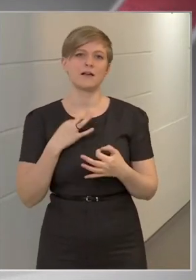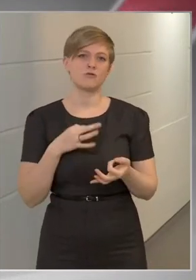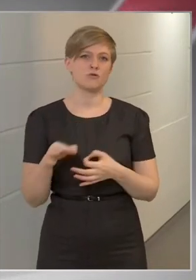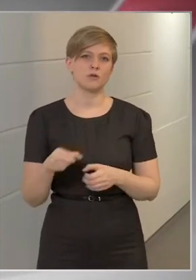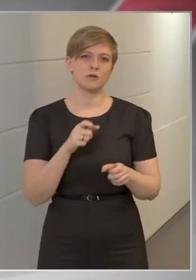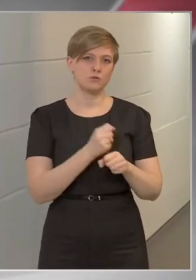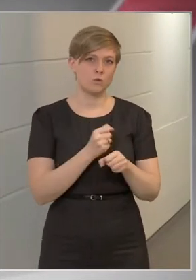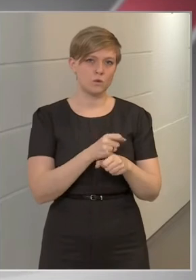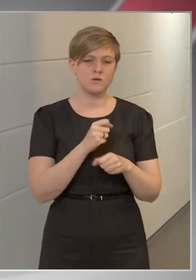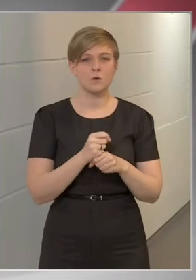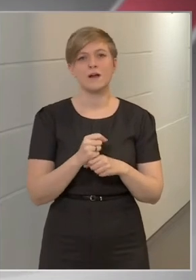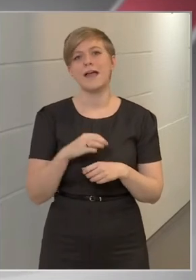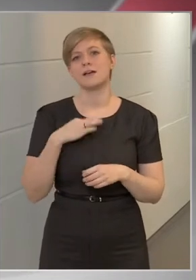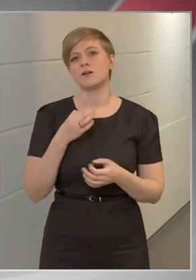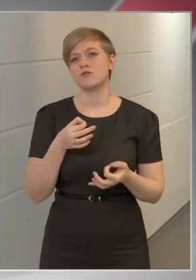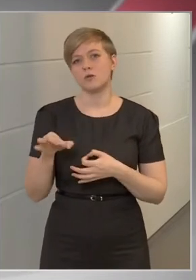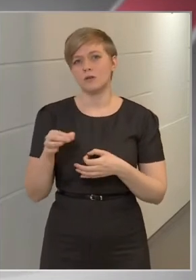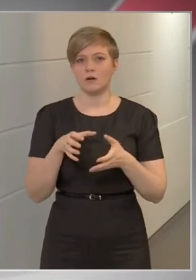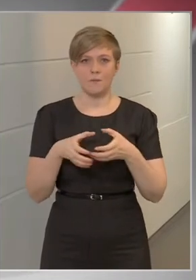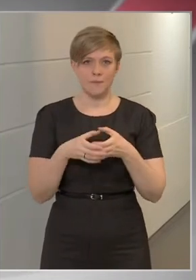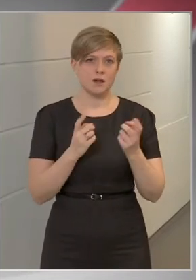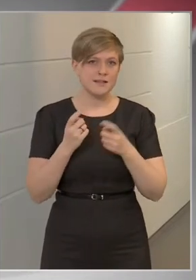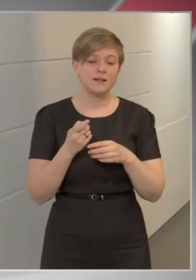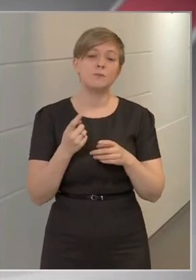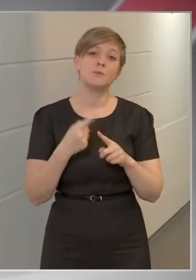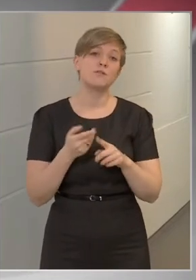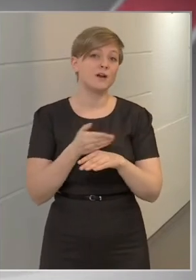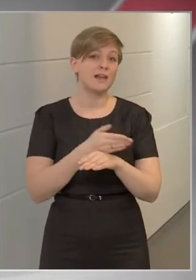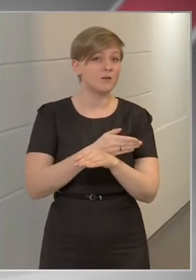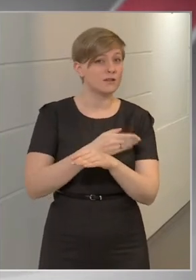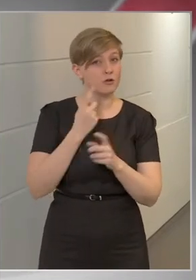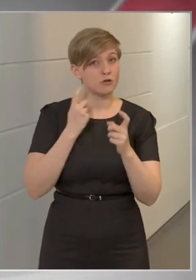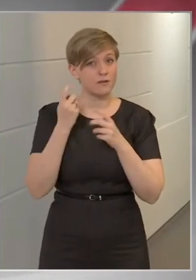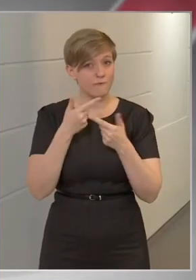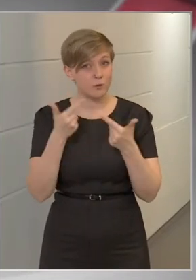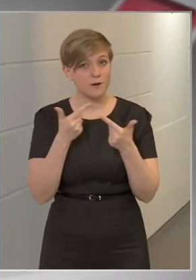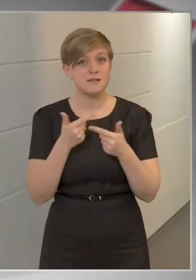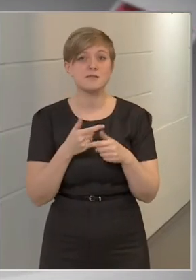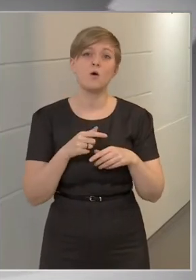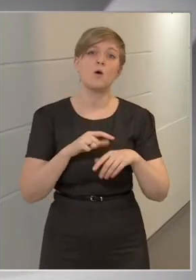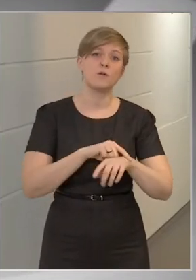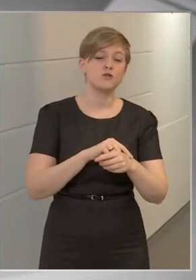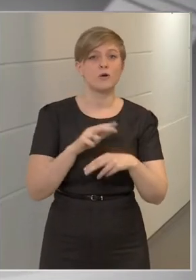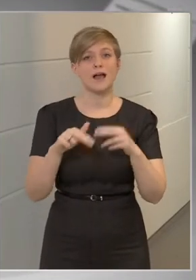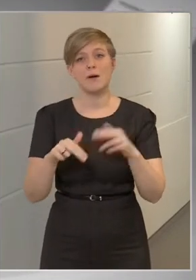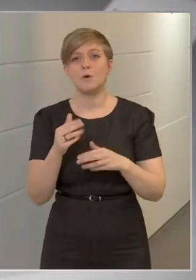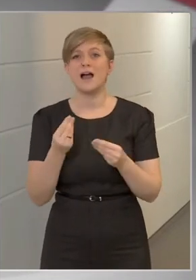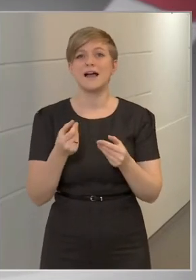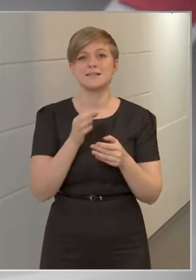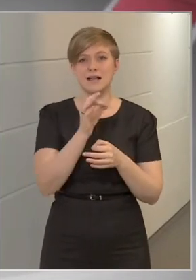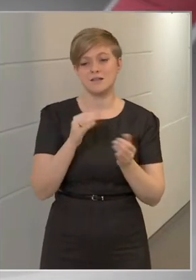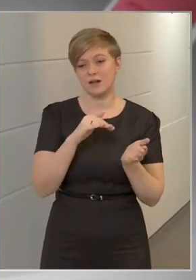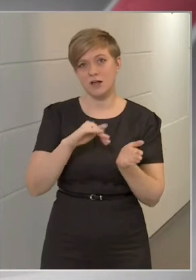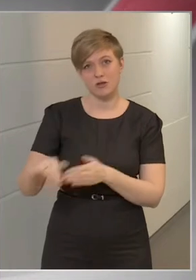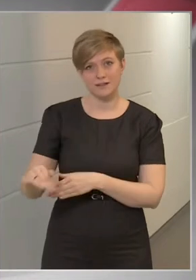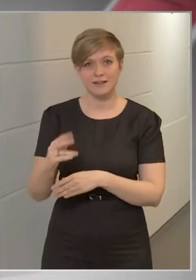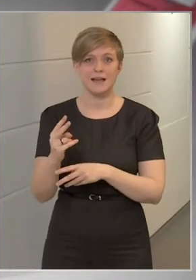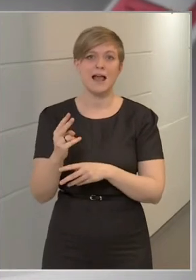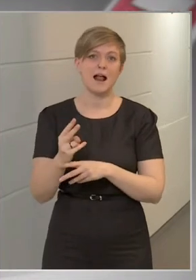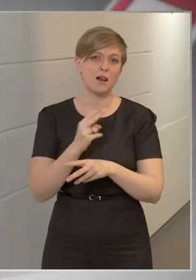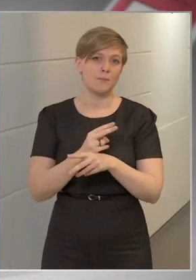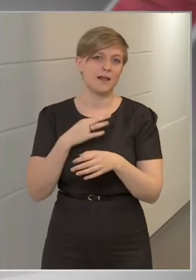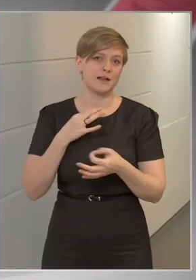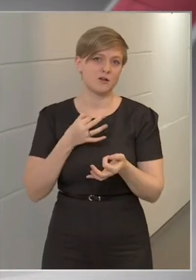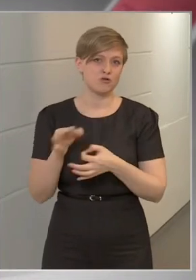Orvosi Kamara szerint, illetve van előzetes információjuk arról, hogy az orvosok, ápolók hány százaléka eshet ki az állami egészségügyből,